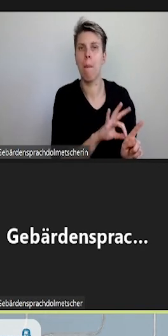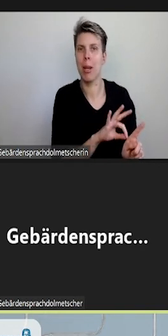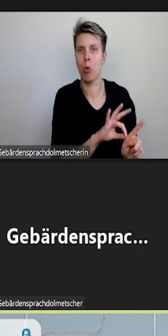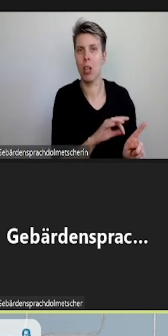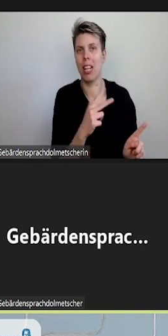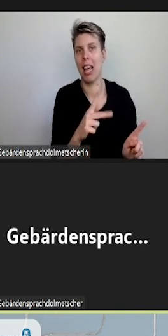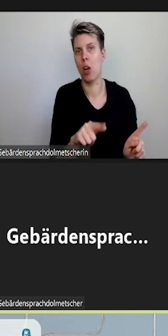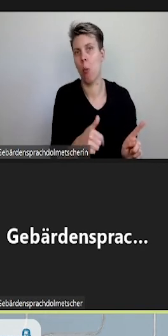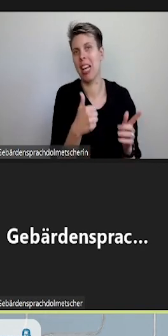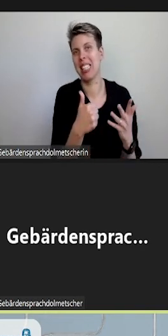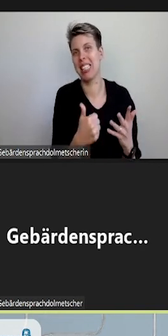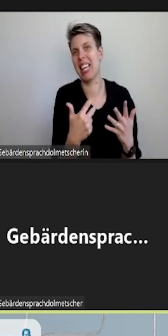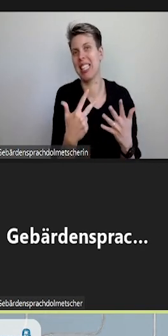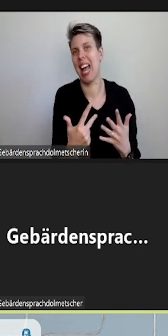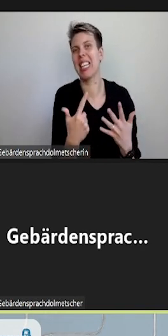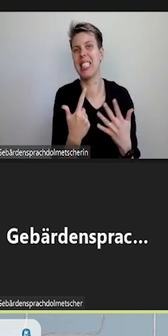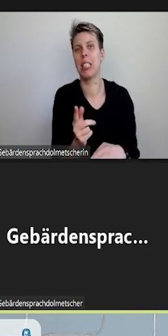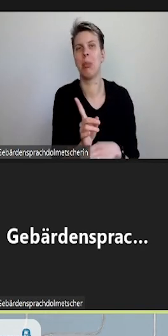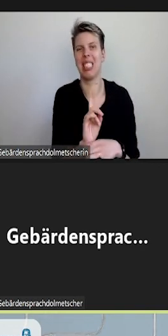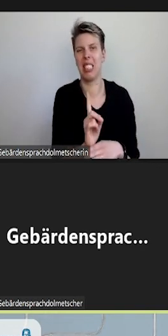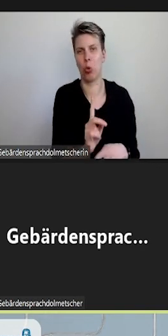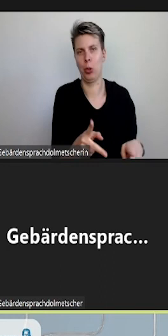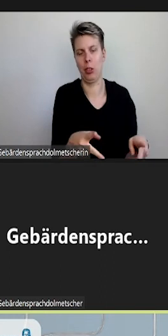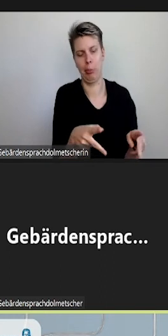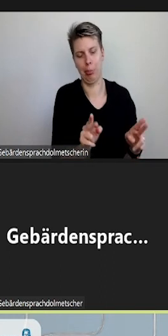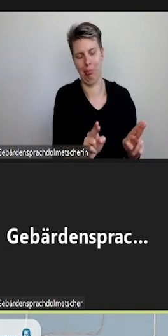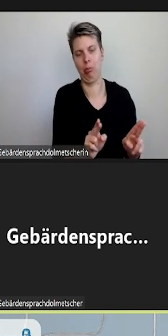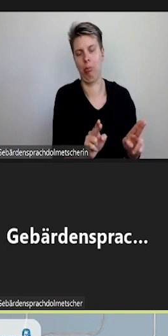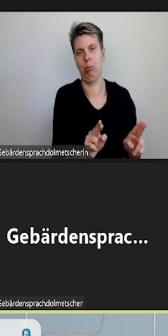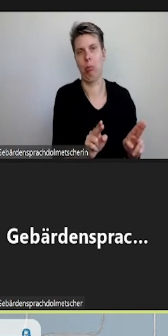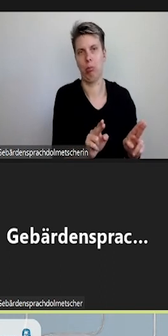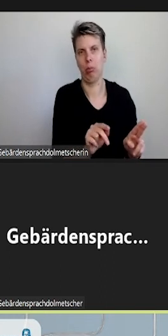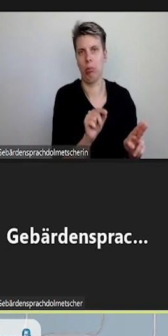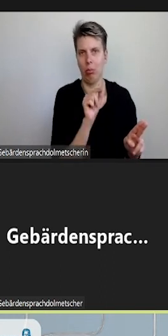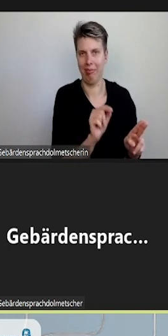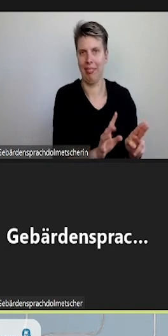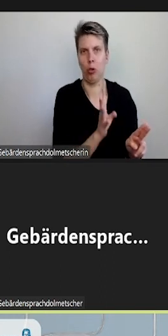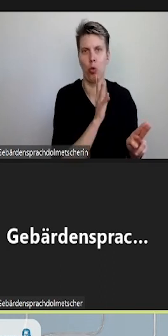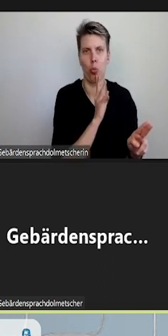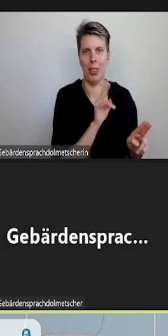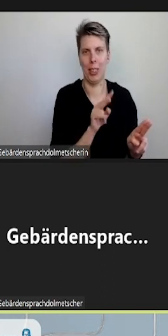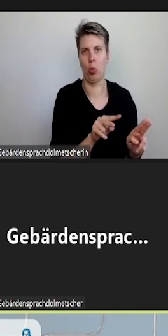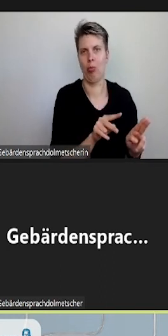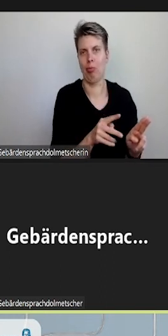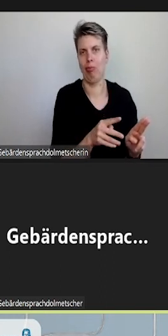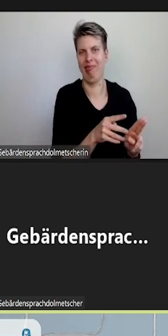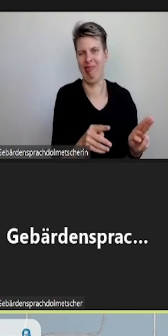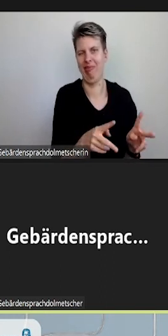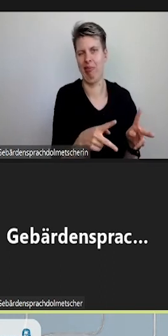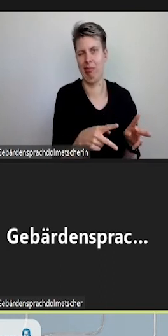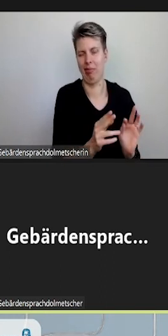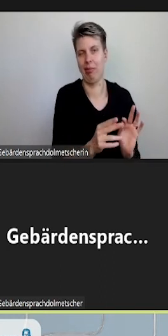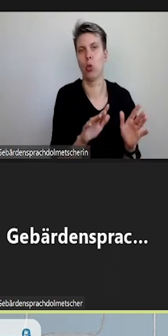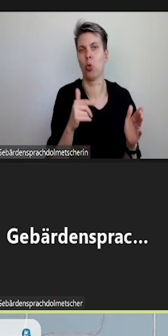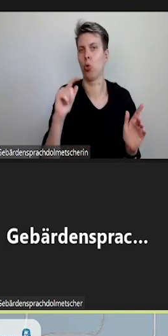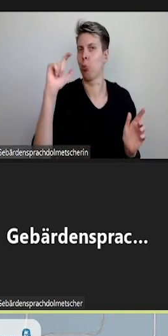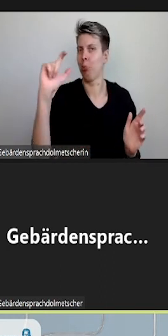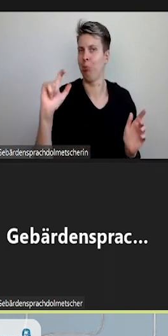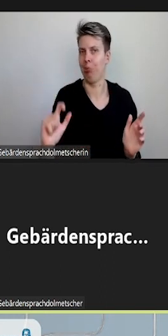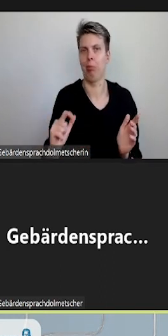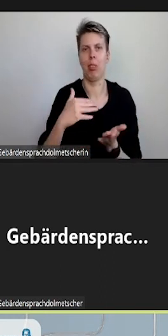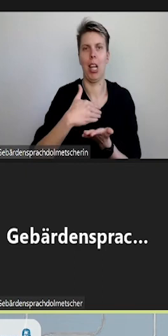3,687 Sekunden. Und so werden eben diese Häppchen untereinander